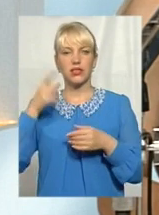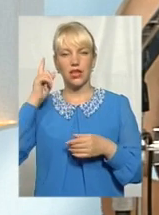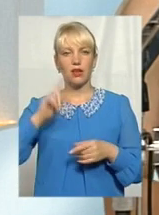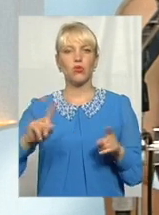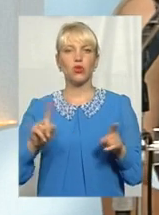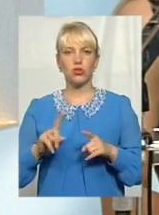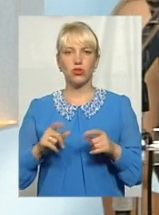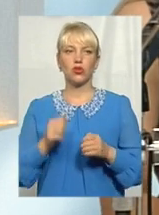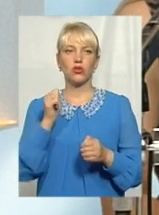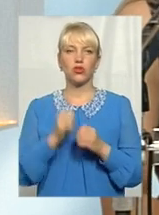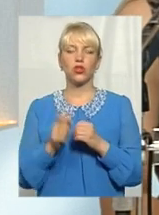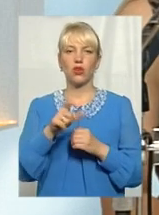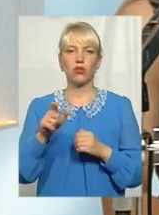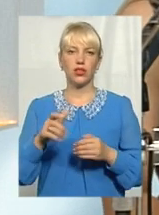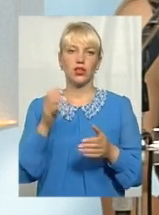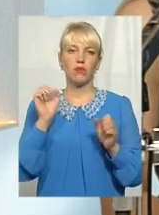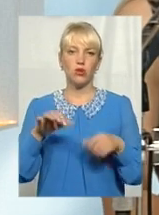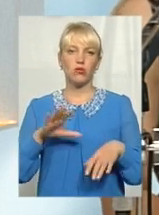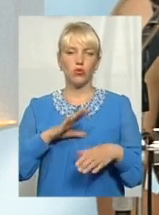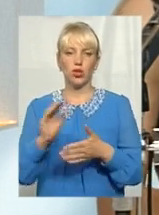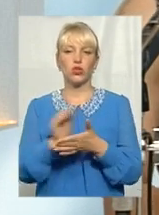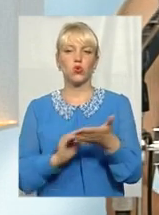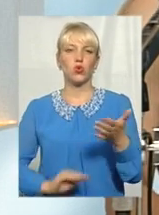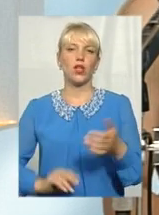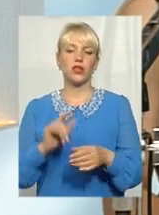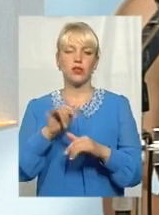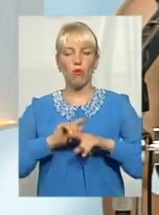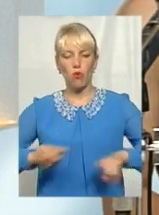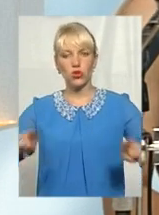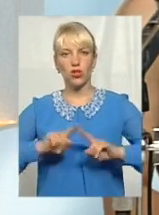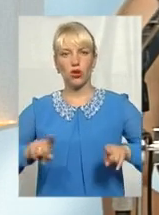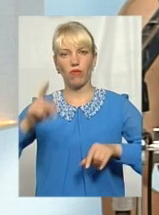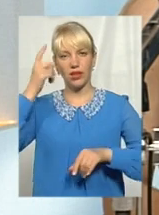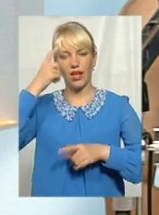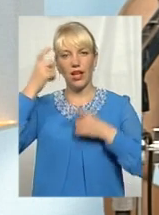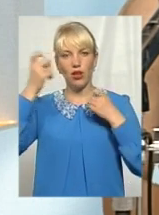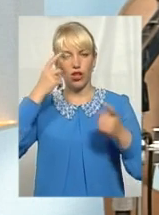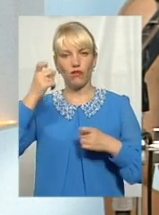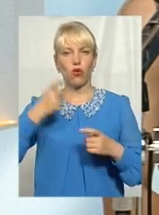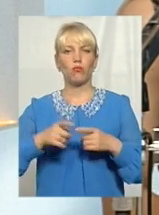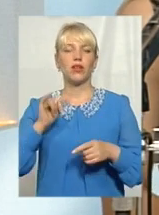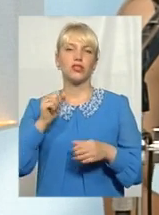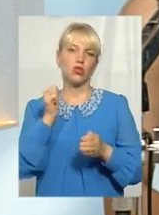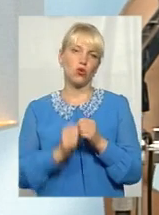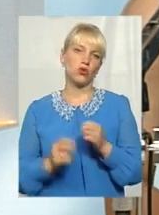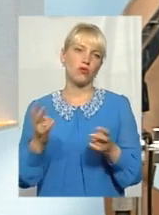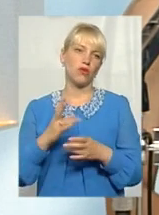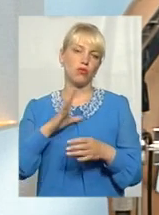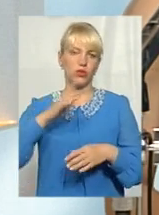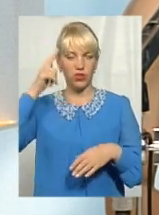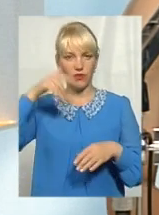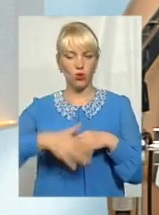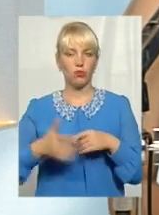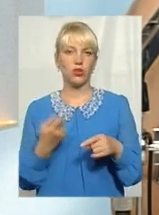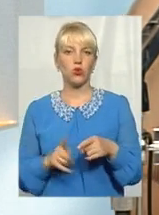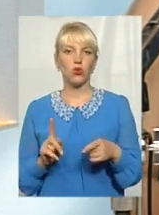що буквально кожна людина дійсно може бути журналістом, тобто поширювати інформацію. І я б сказала, кожен просто має бути свідомий того